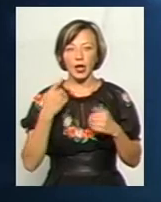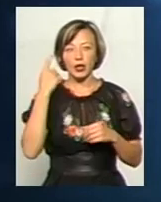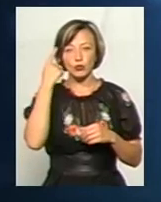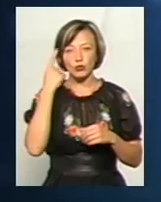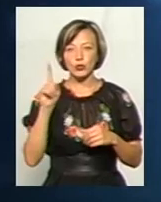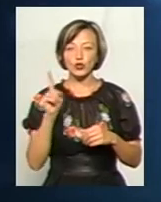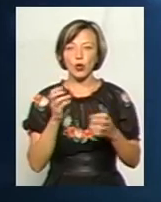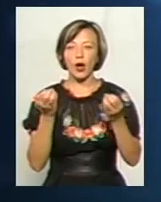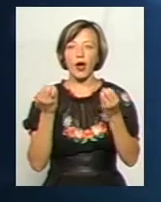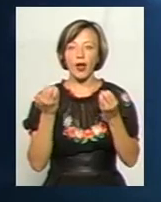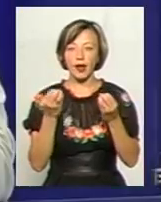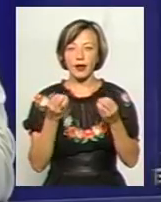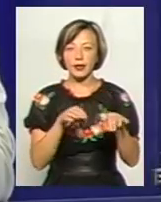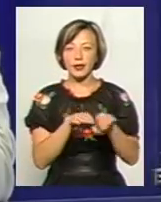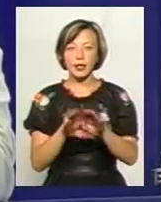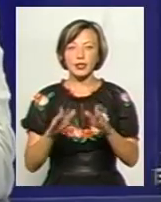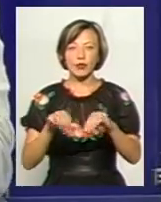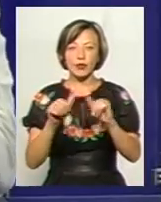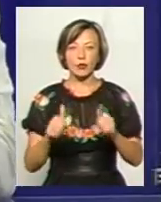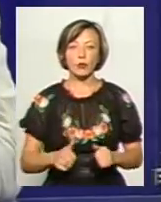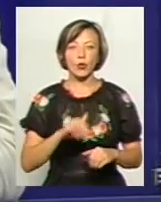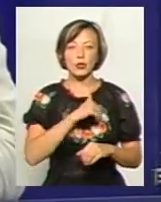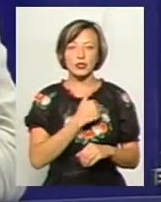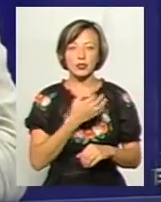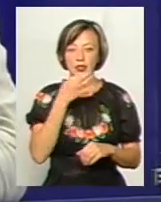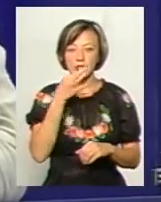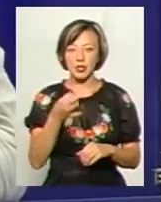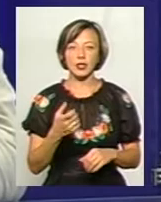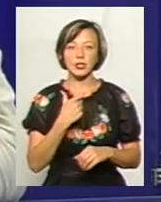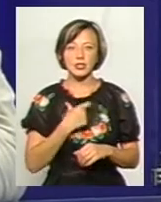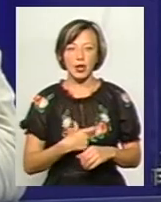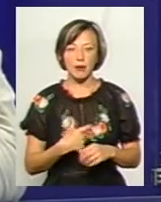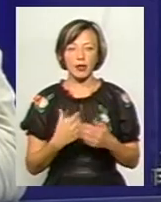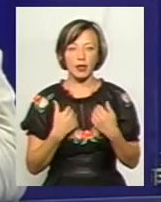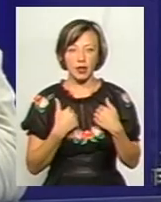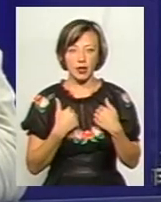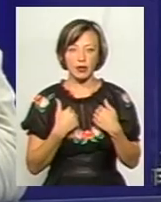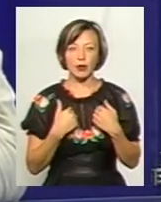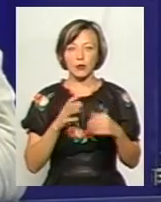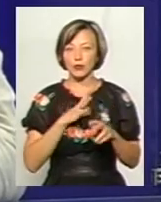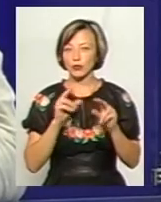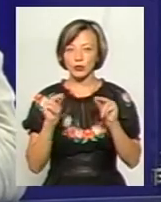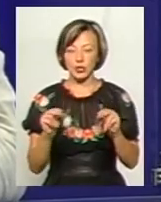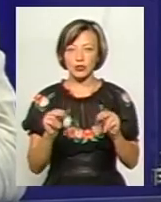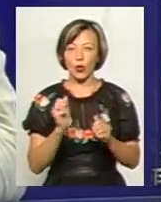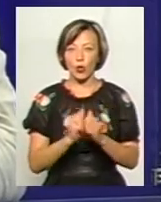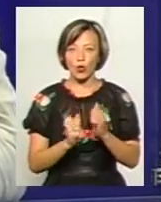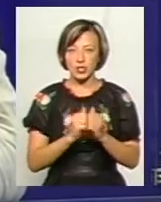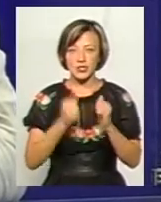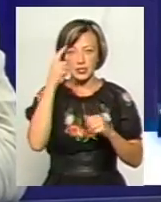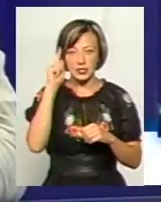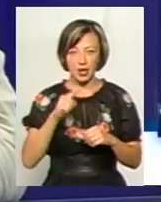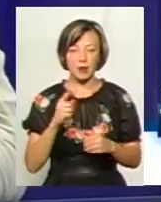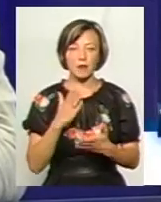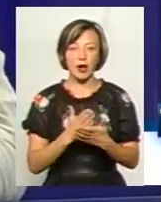формується. І мені би дуже хотілося сказати, що для себе, будьмо чесними, кожен знає, що ми